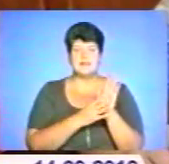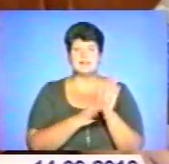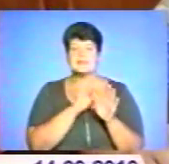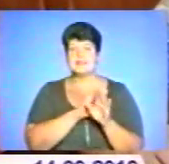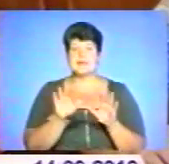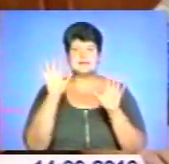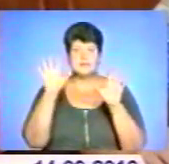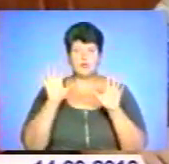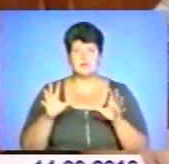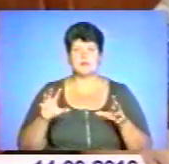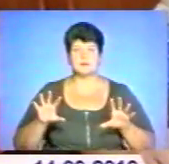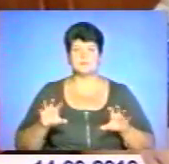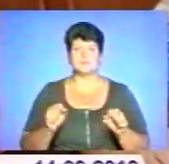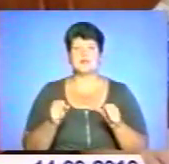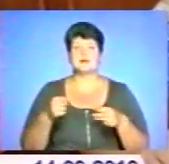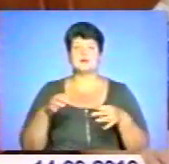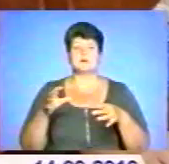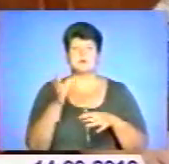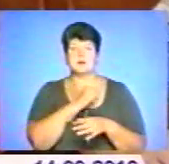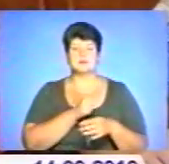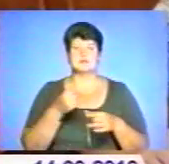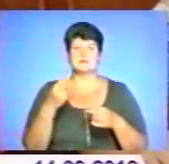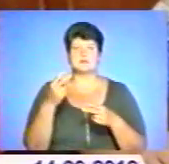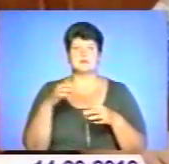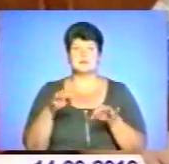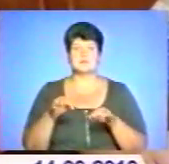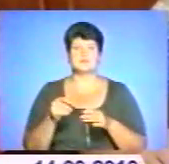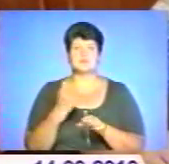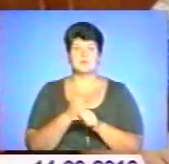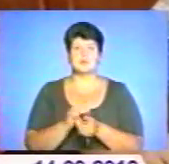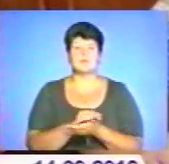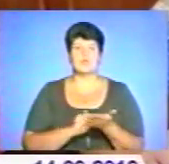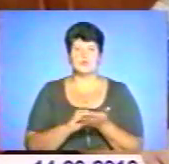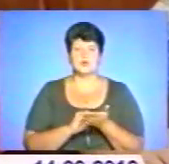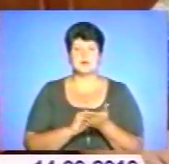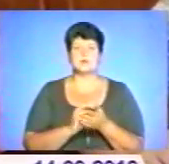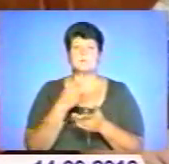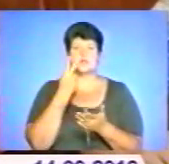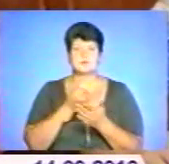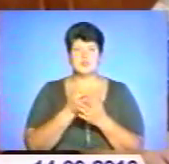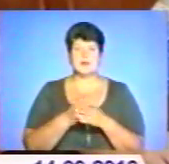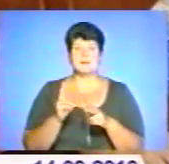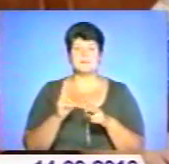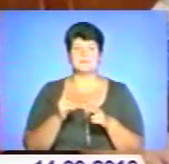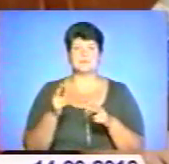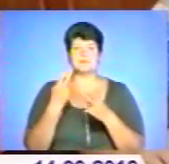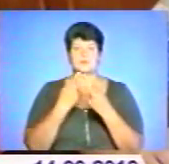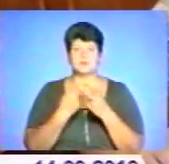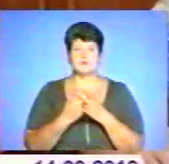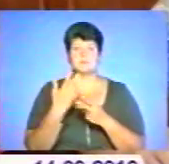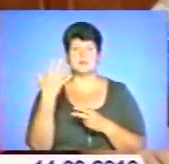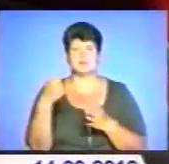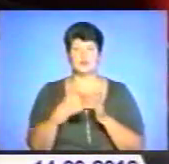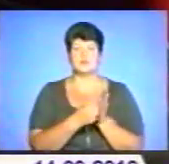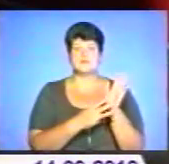незаконне заволодіння транспортним засобом, вчинене повторно. Санкція статті передбачає позбавлення волі на строк від 5 до